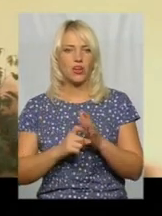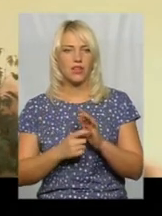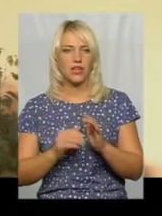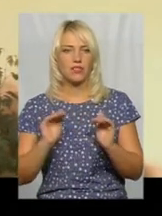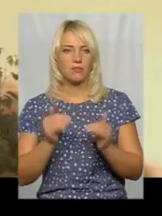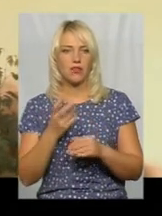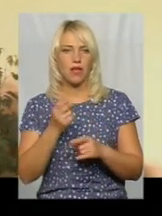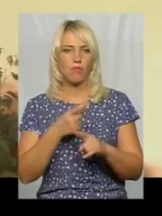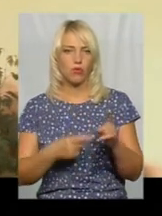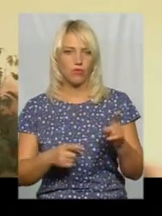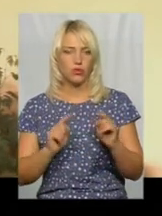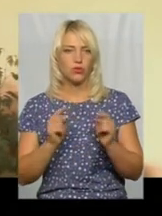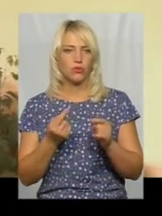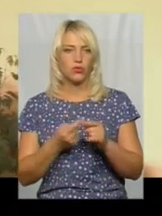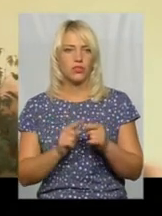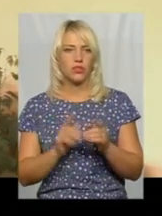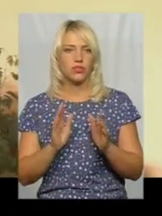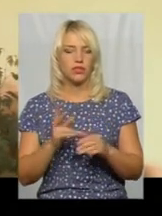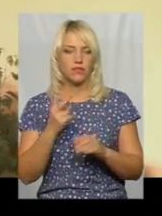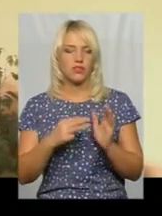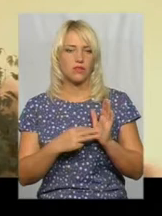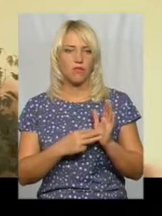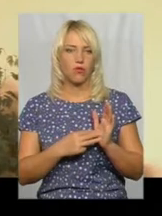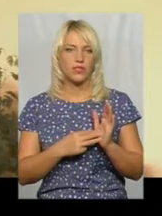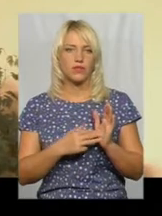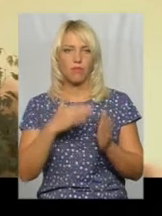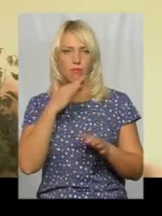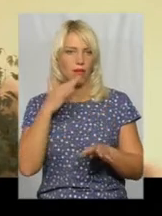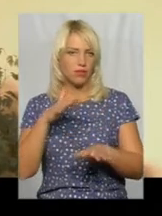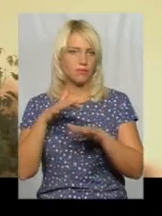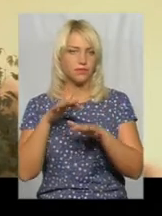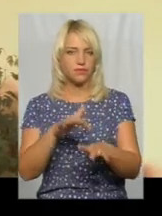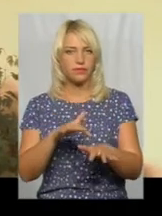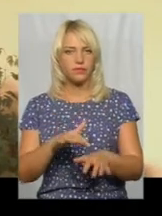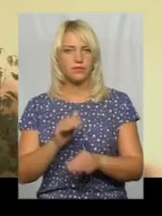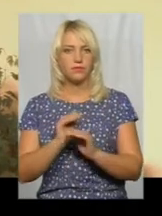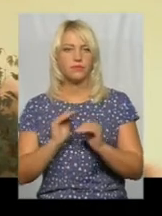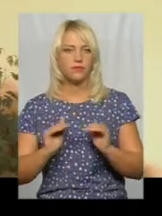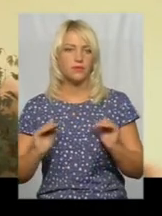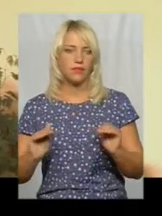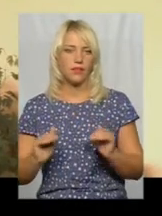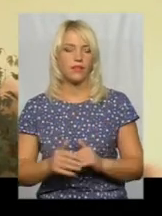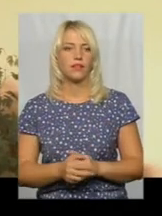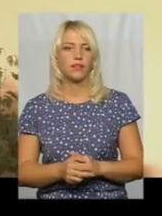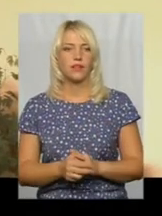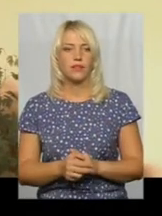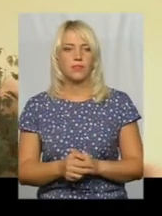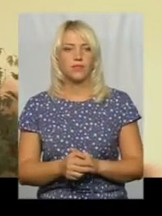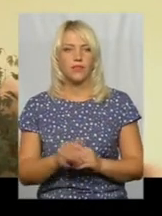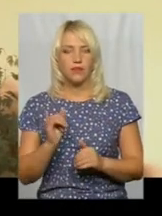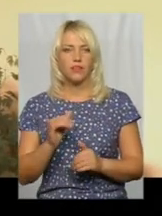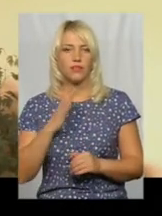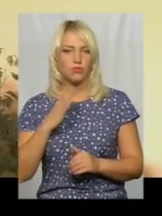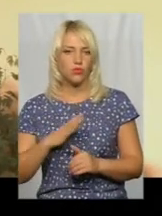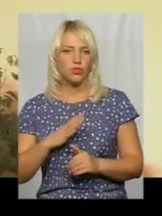майже наполовину. Тому це тільки 28-ма потерпає від такої великої кількості учнів. І, відповідно,